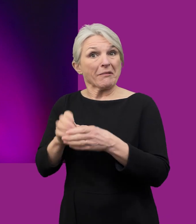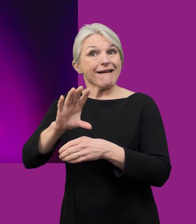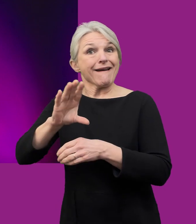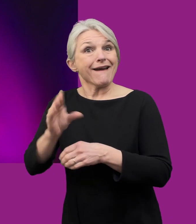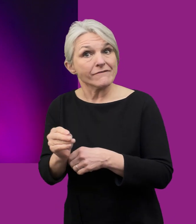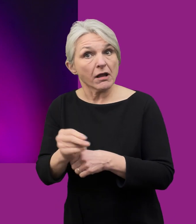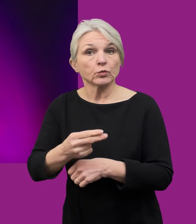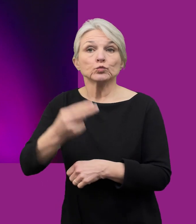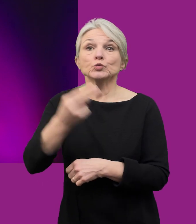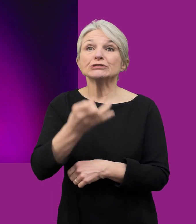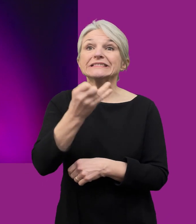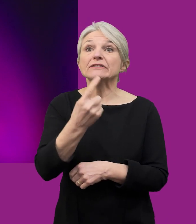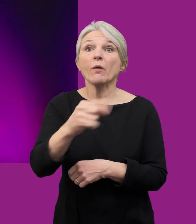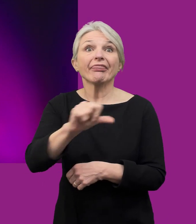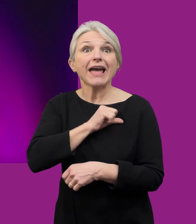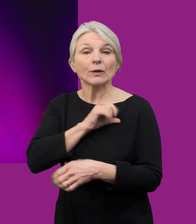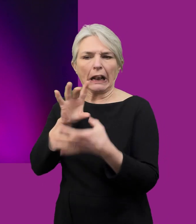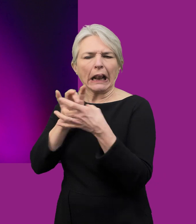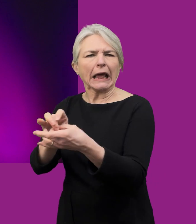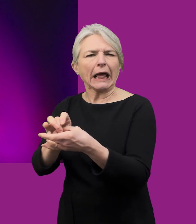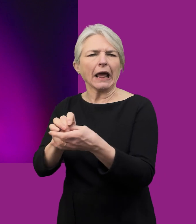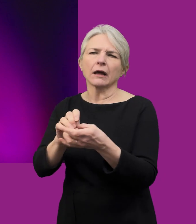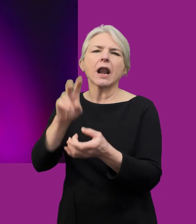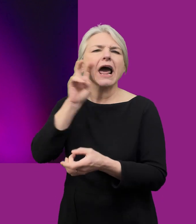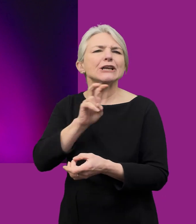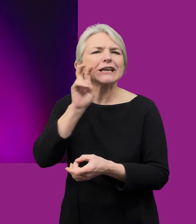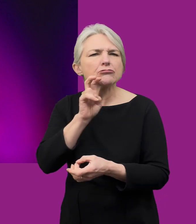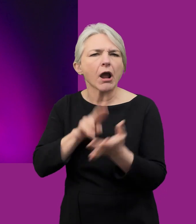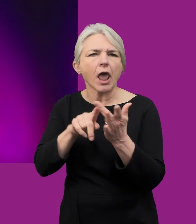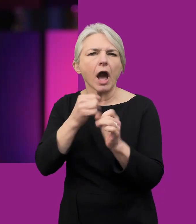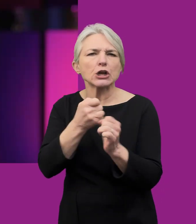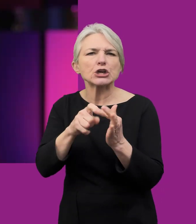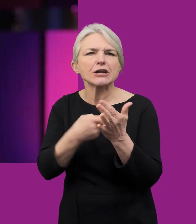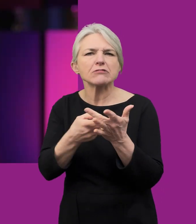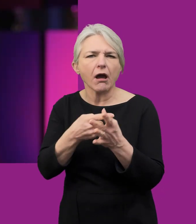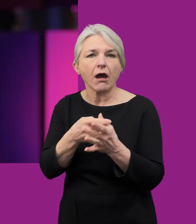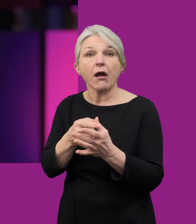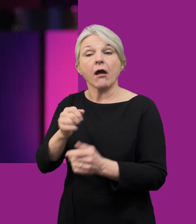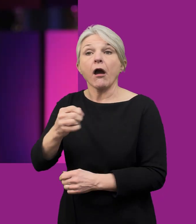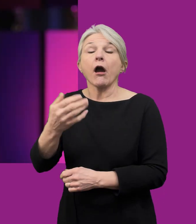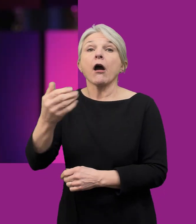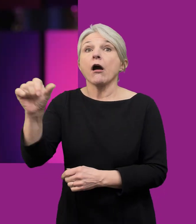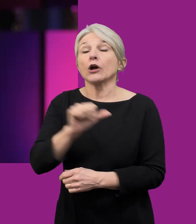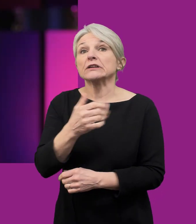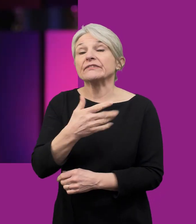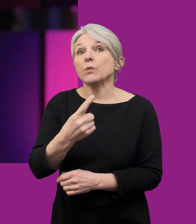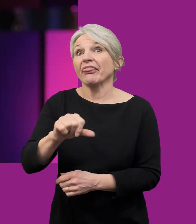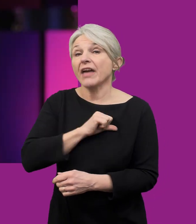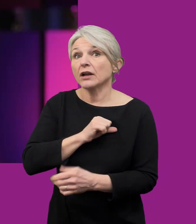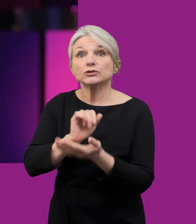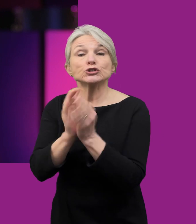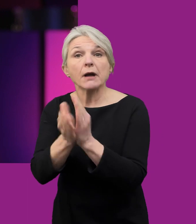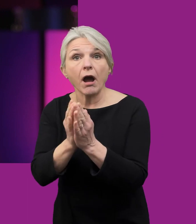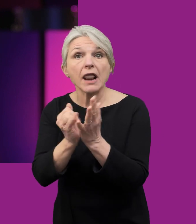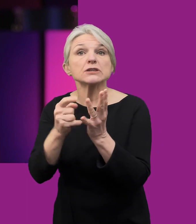151,000 ar gyfer symalaidd ac 113,000 ar gyfer ganaidd. Mae hyn yn golygu ein bod wedi gallu cyfnodi